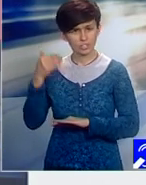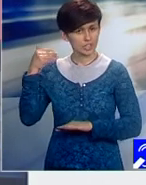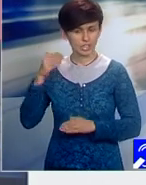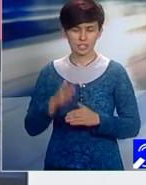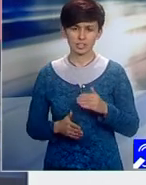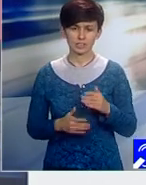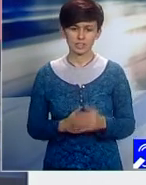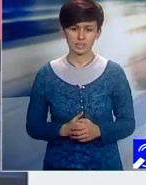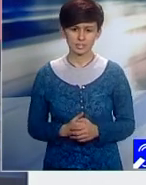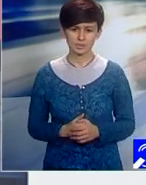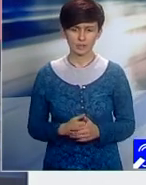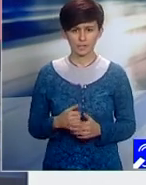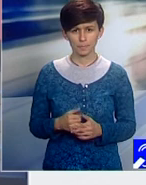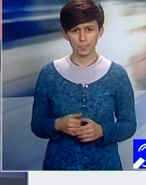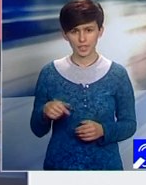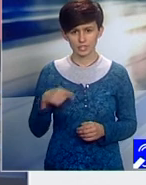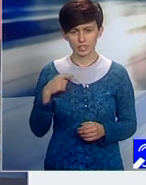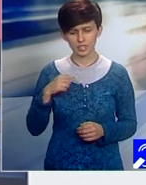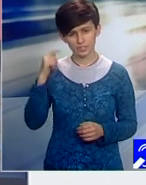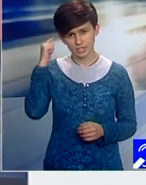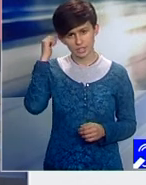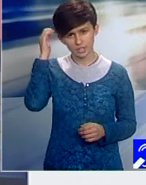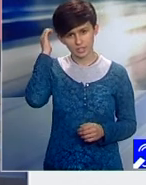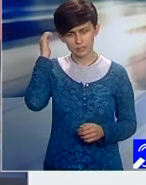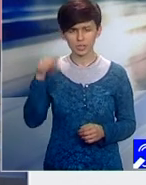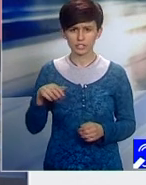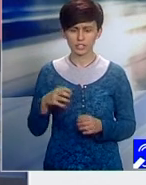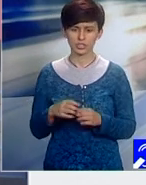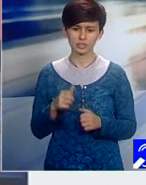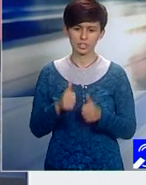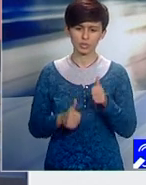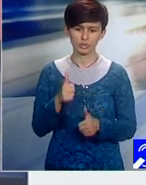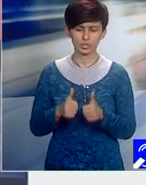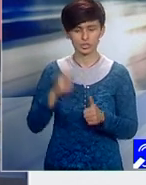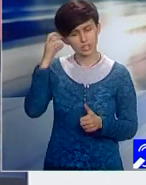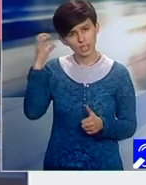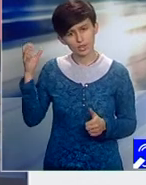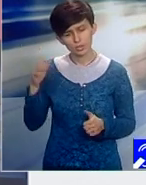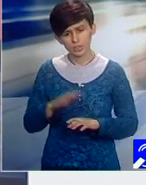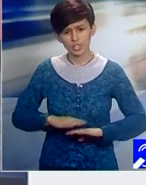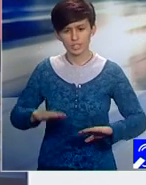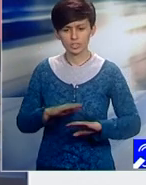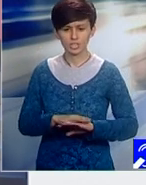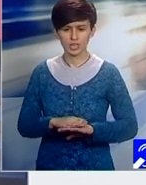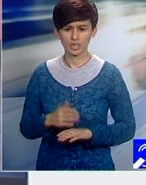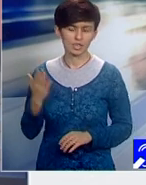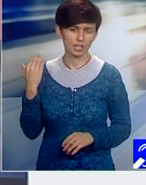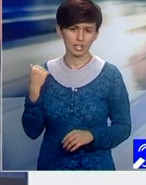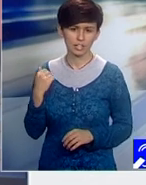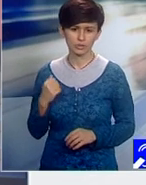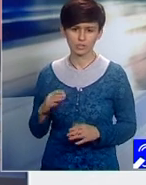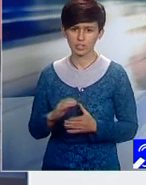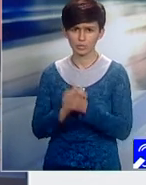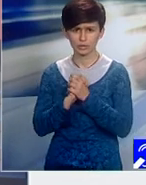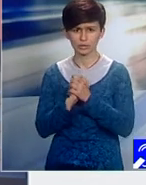semifinala este sâmbătă și acest concurs de Cultură Generală care a avut un aplomb deosebit în contextul primei ediții